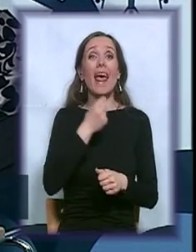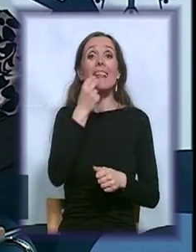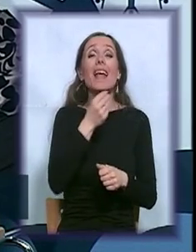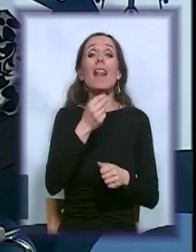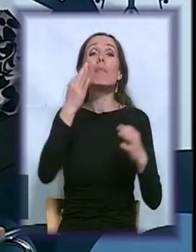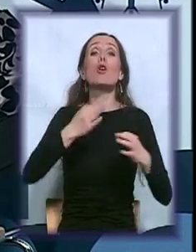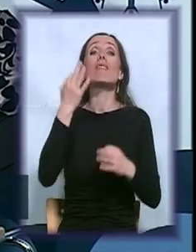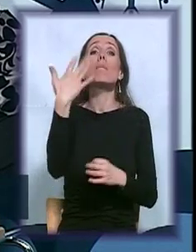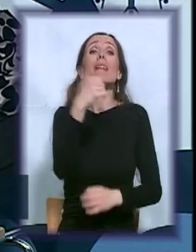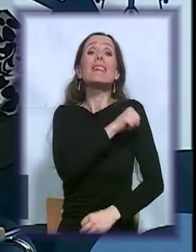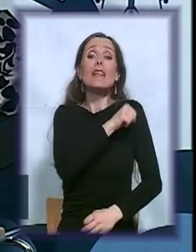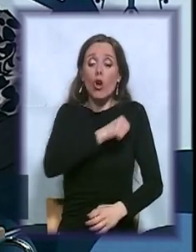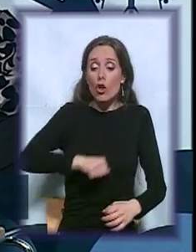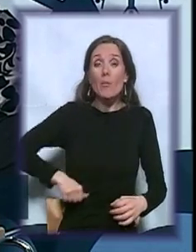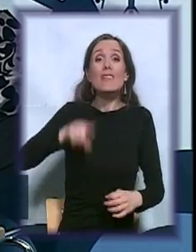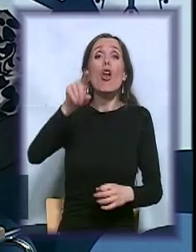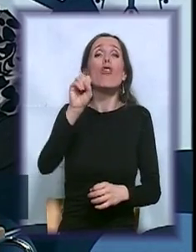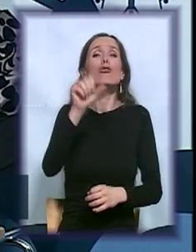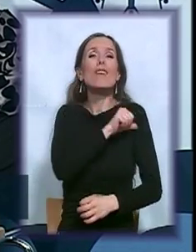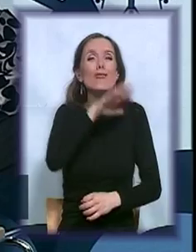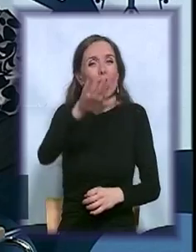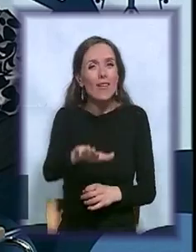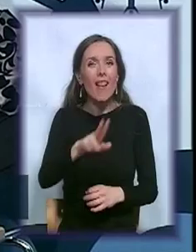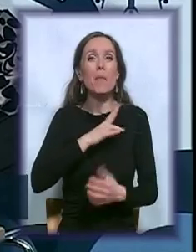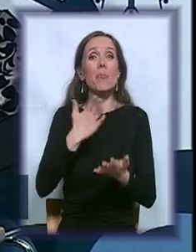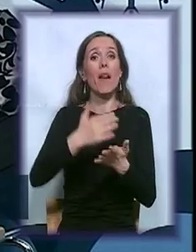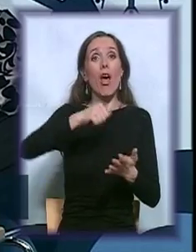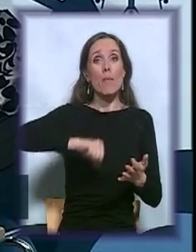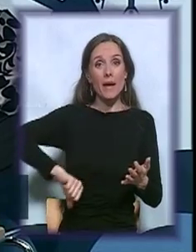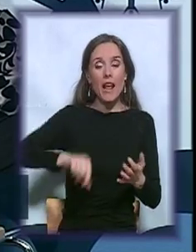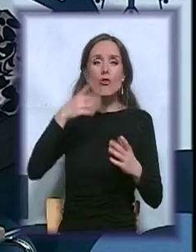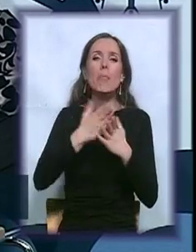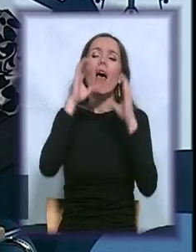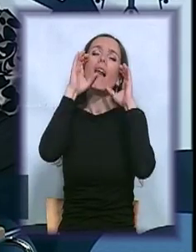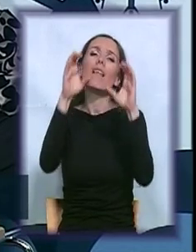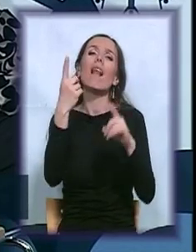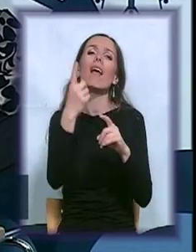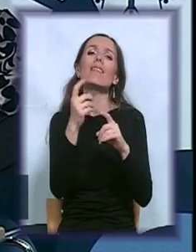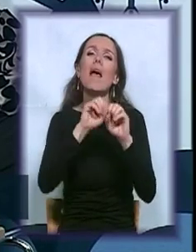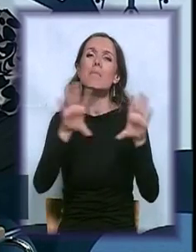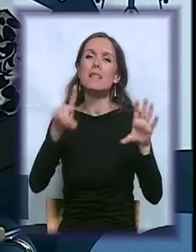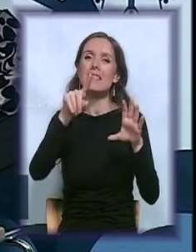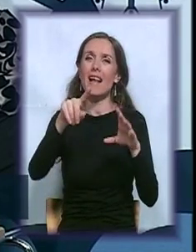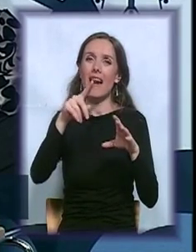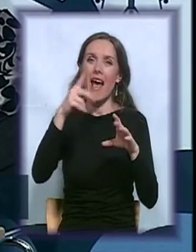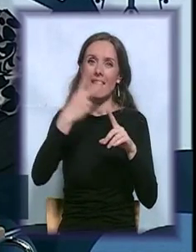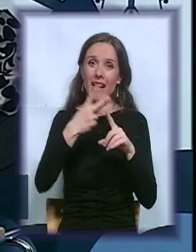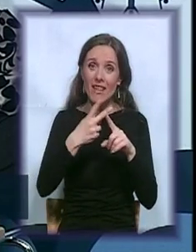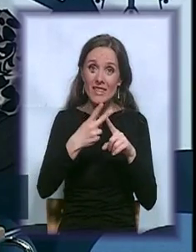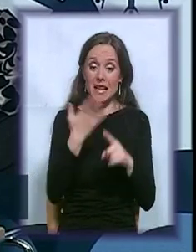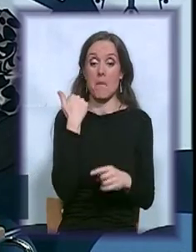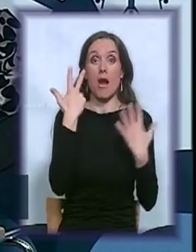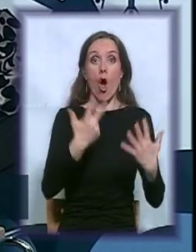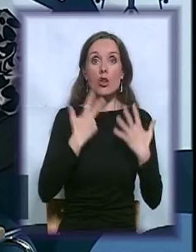operacije. Ona je u 14. godini imala operaciju i gledala jednu emisiju na televiziji. Onda nam se priključila pre 8